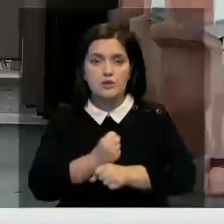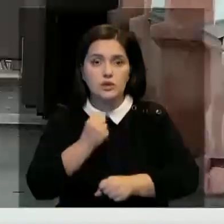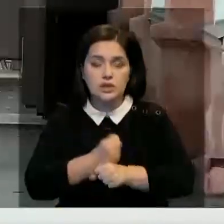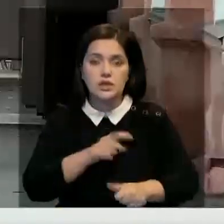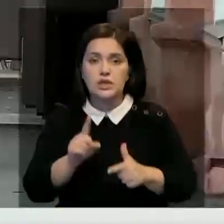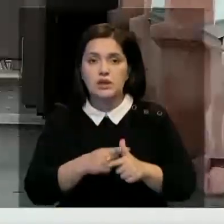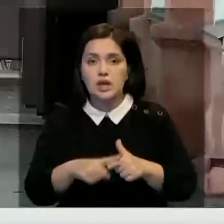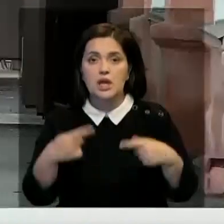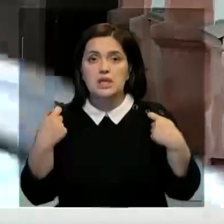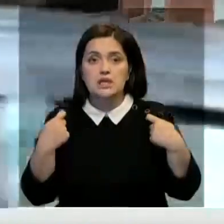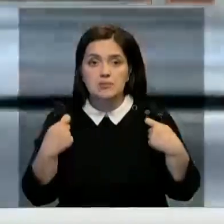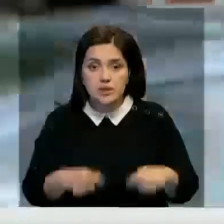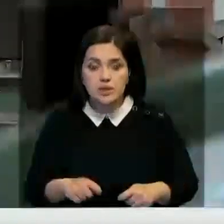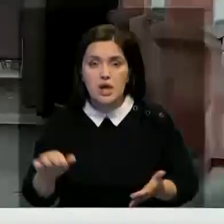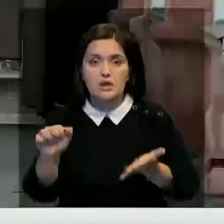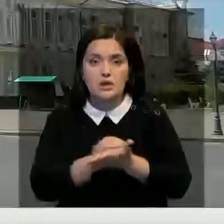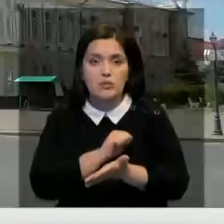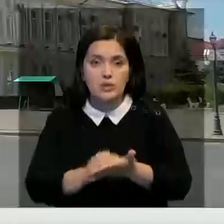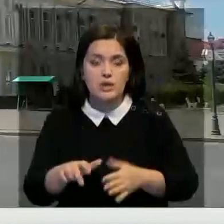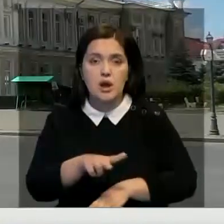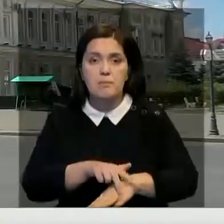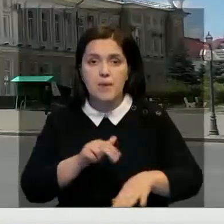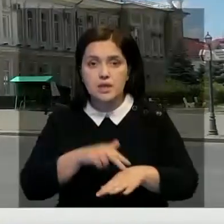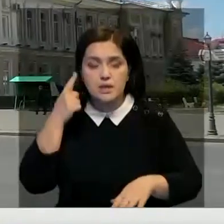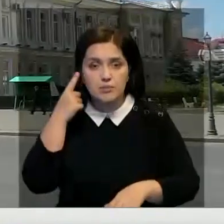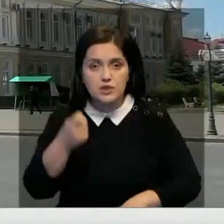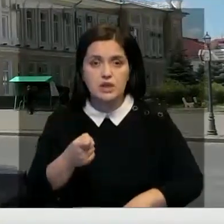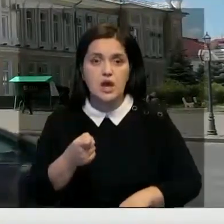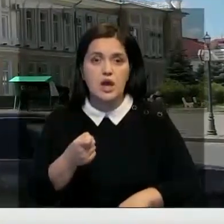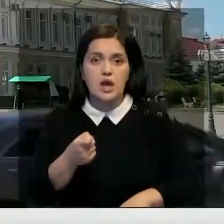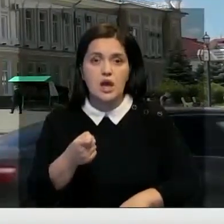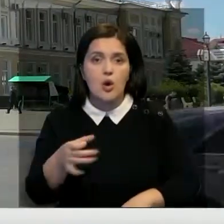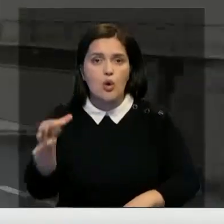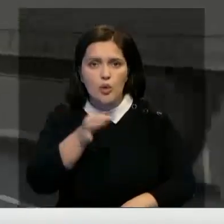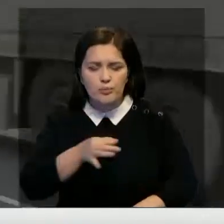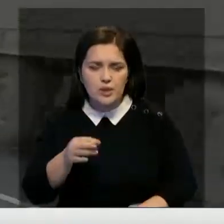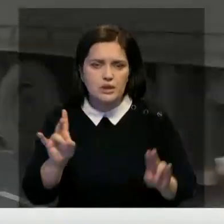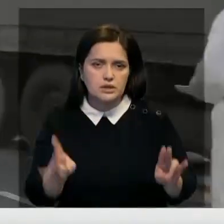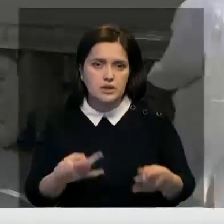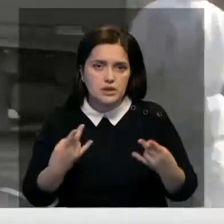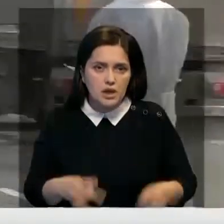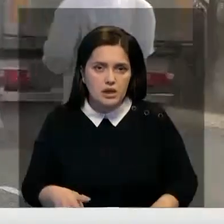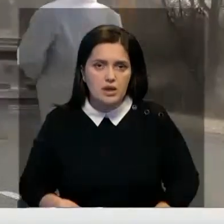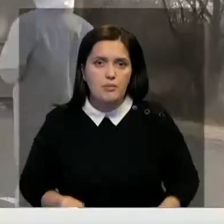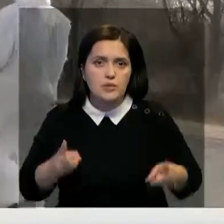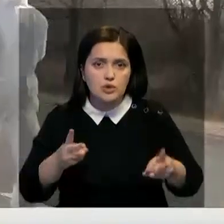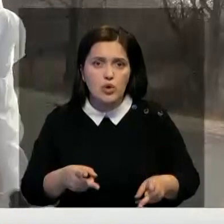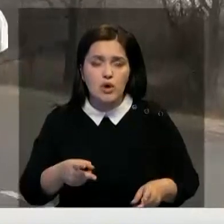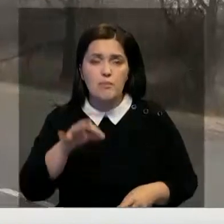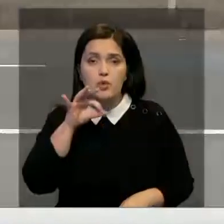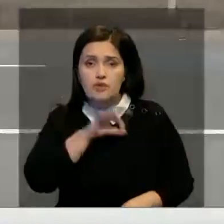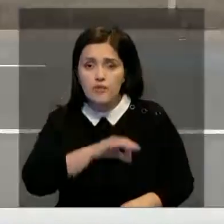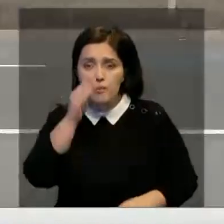подделку, изготовление или сбыт поддельных документов. Полиция просит населения области не идти на преступные действия, поскольку